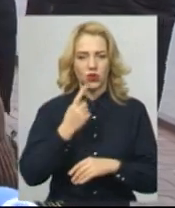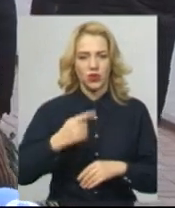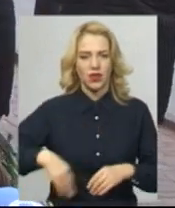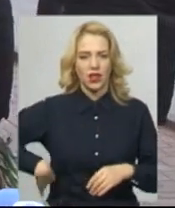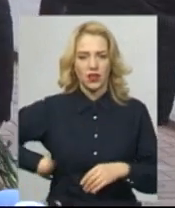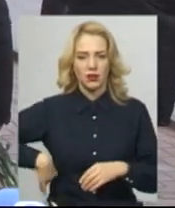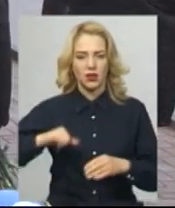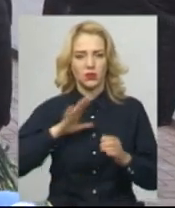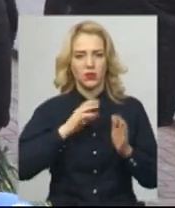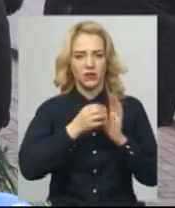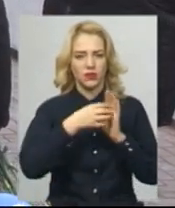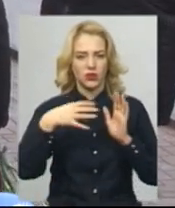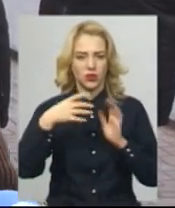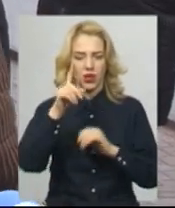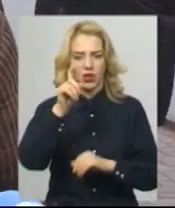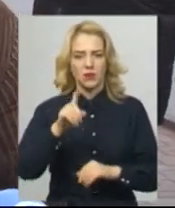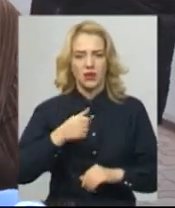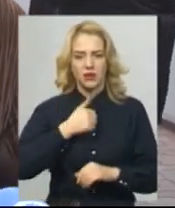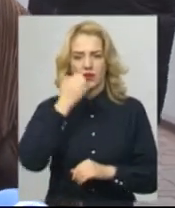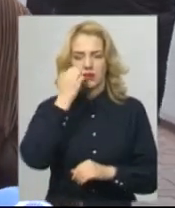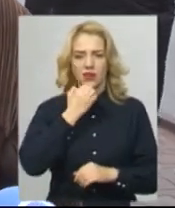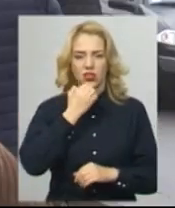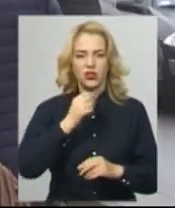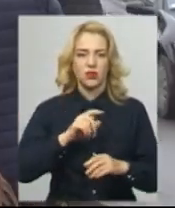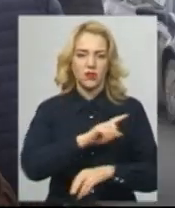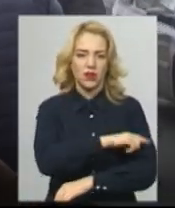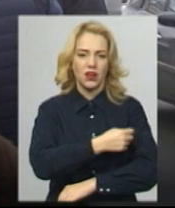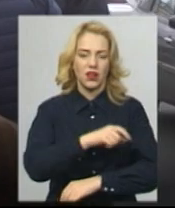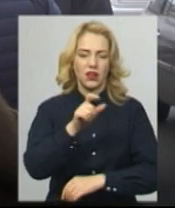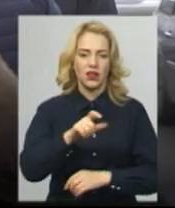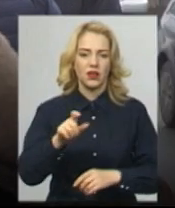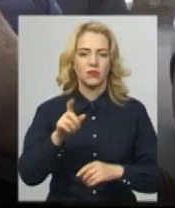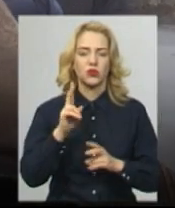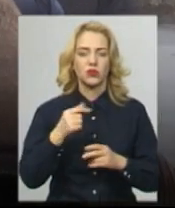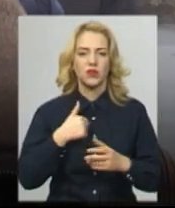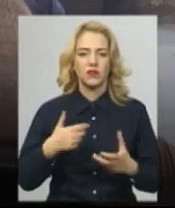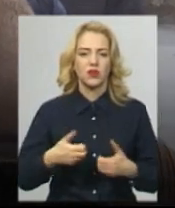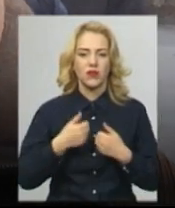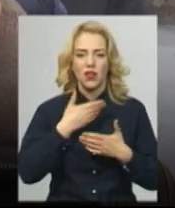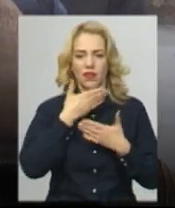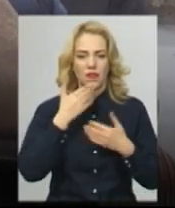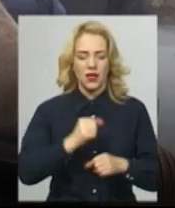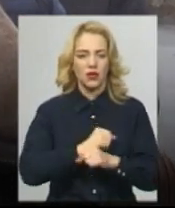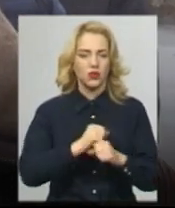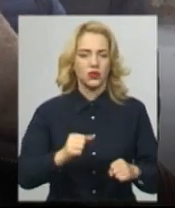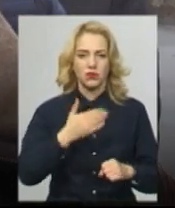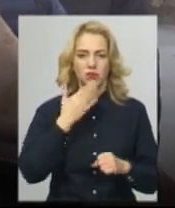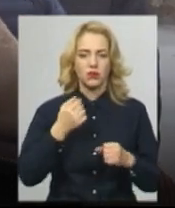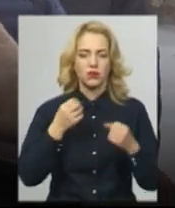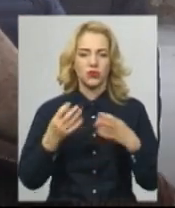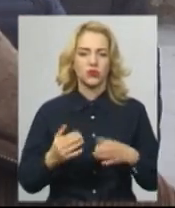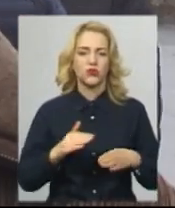пухлених хребта. Я дуже вдячний лікарям, які мене врятували. Ми не герої. Ніхто не герої. Ми просто